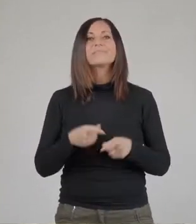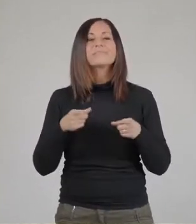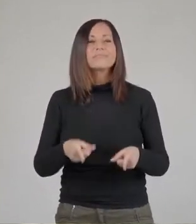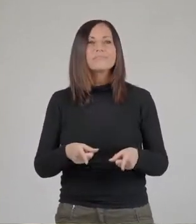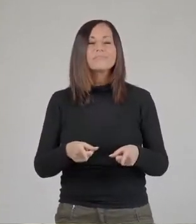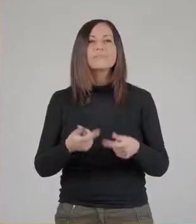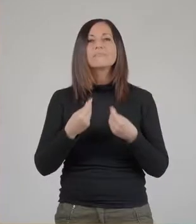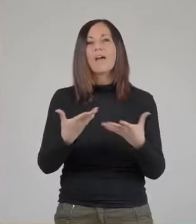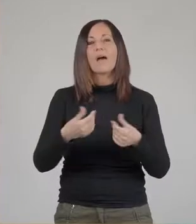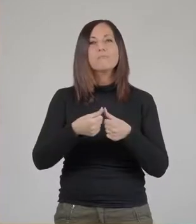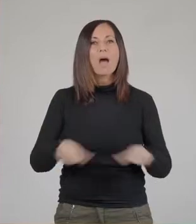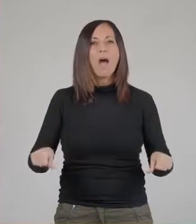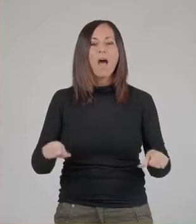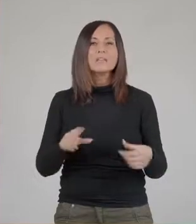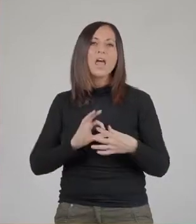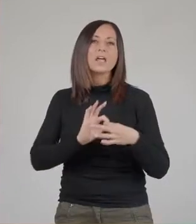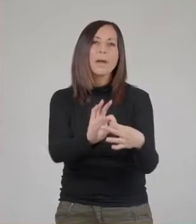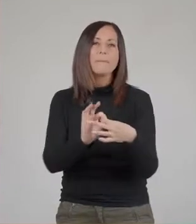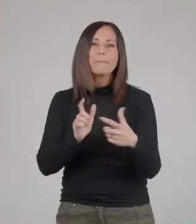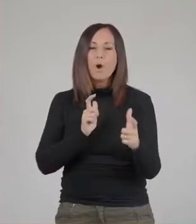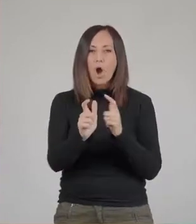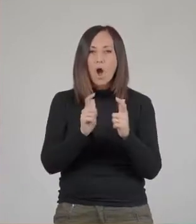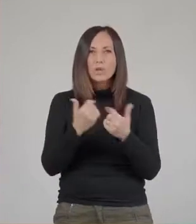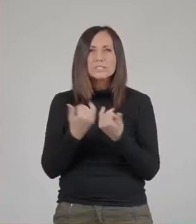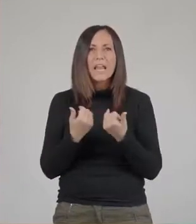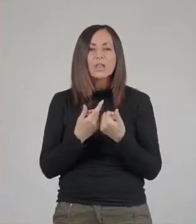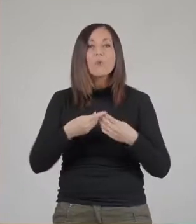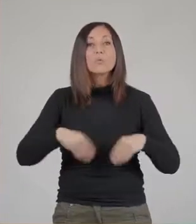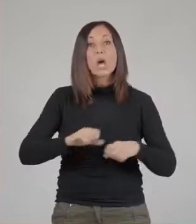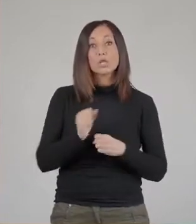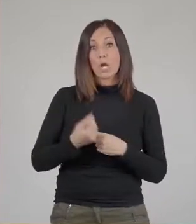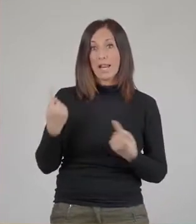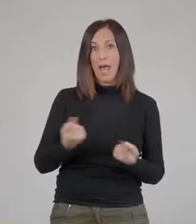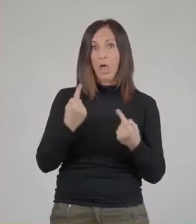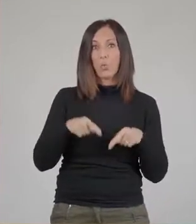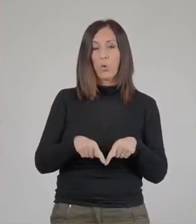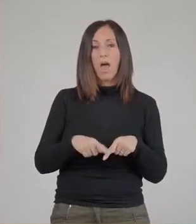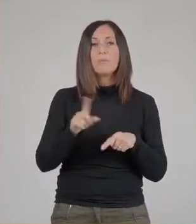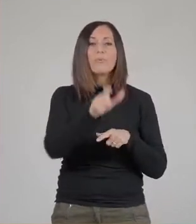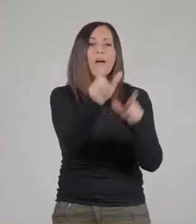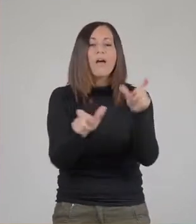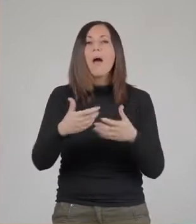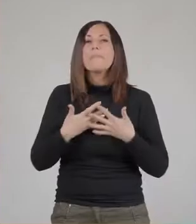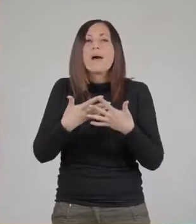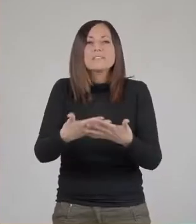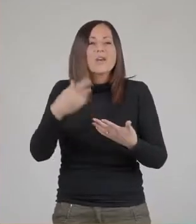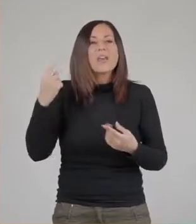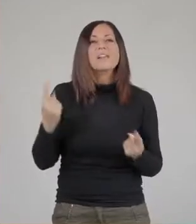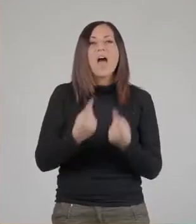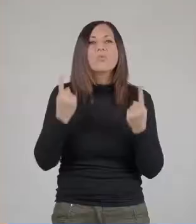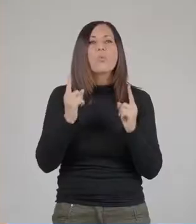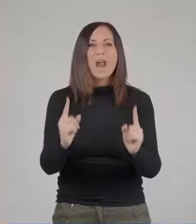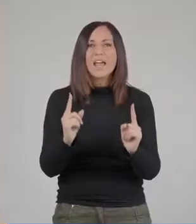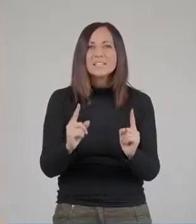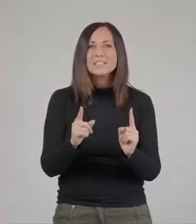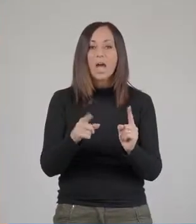Questo crea un po' la base di un rapporto stretto tra i musei di storia naturale e gli appassionati naturalisti